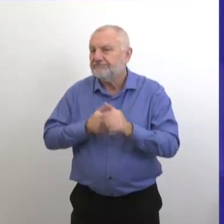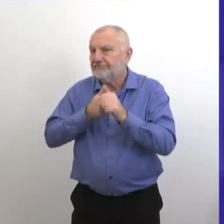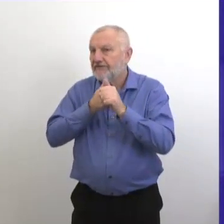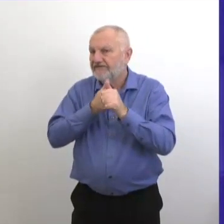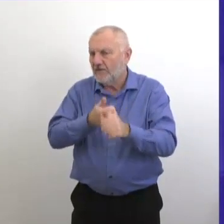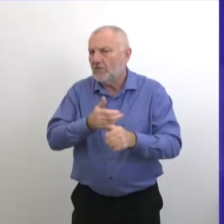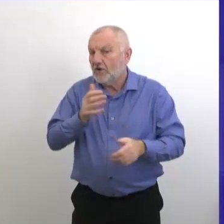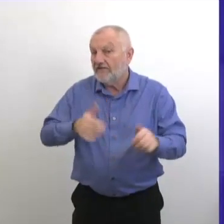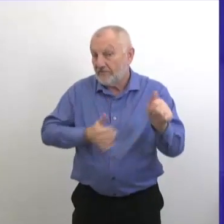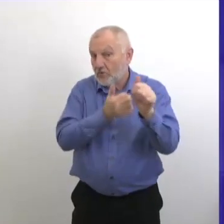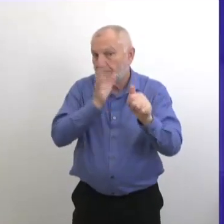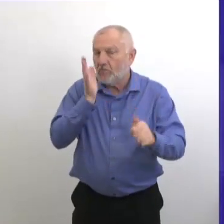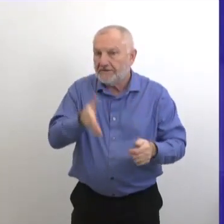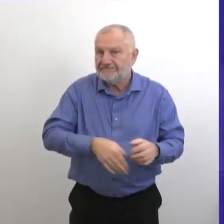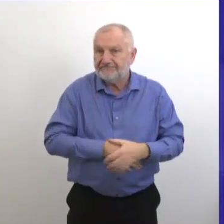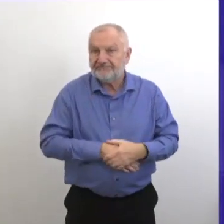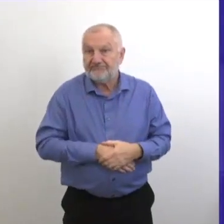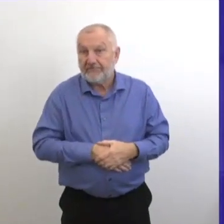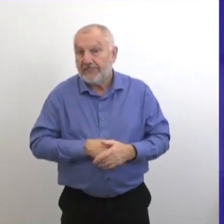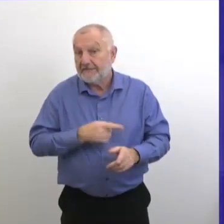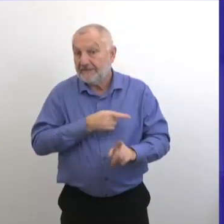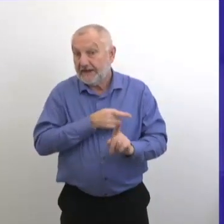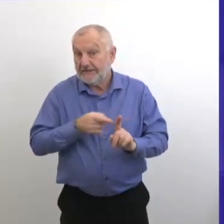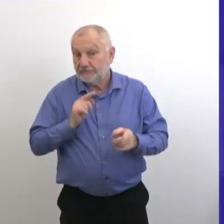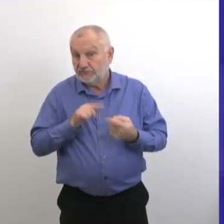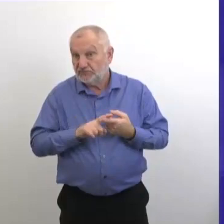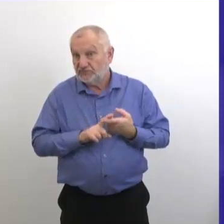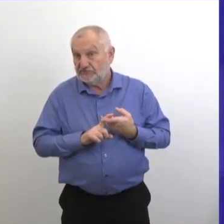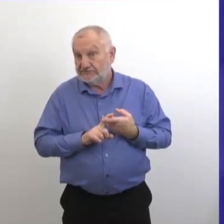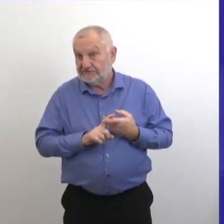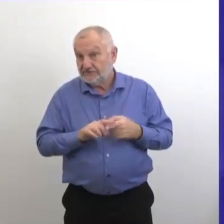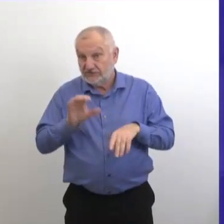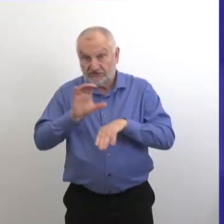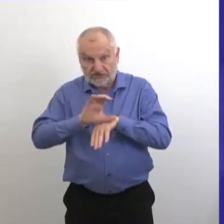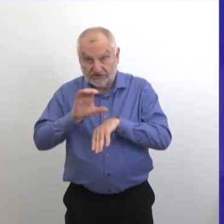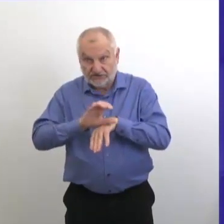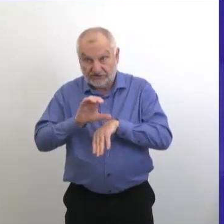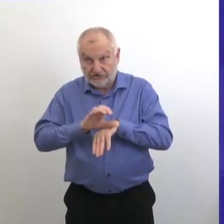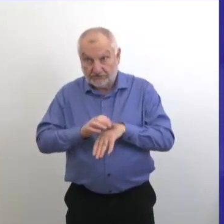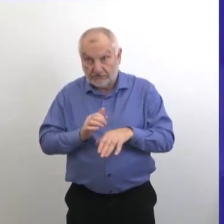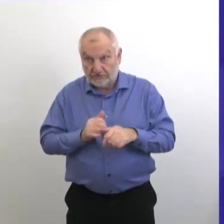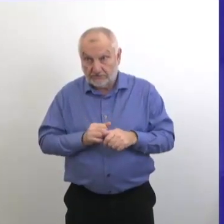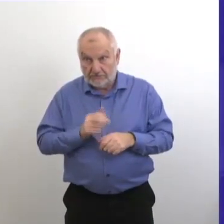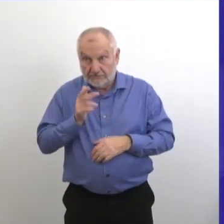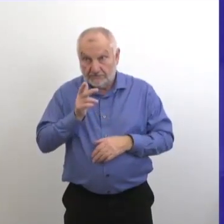en ce qui concerne les files d'attente et surtout les services religieux en voiture.